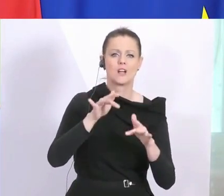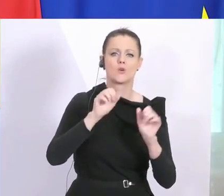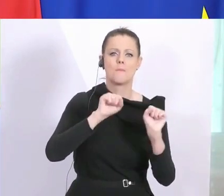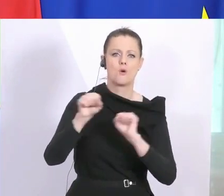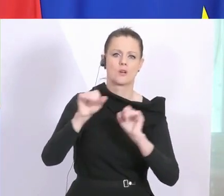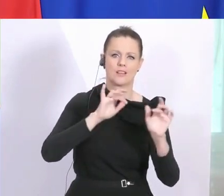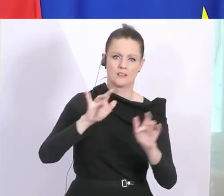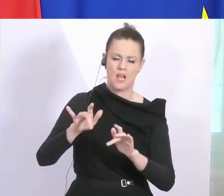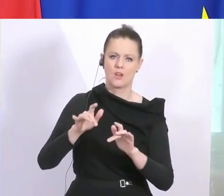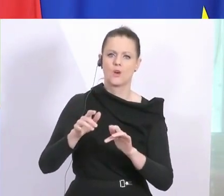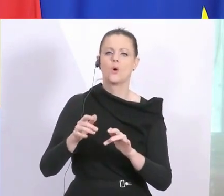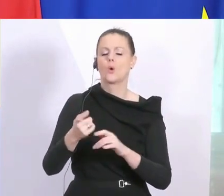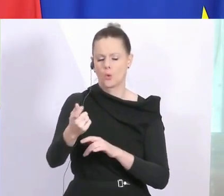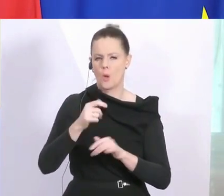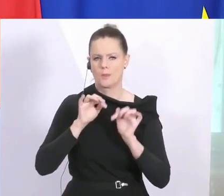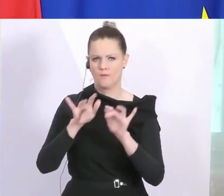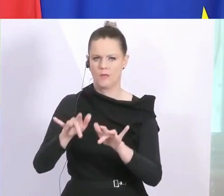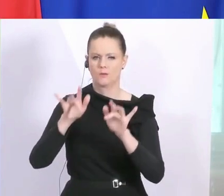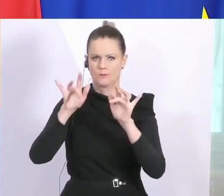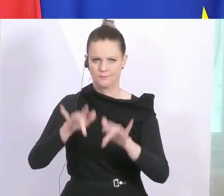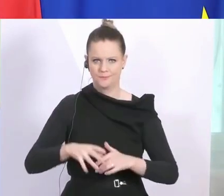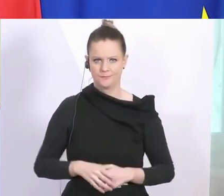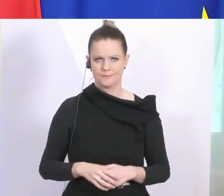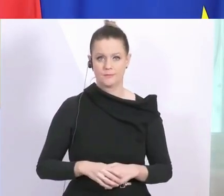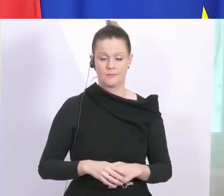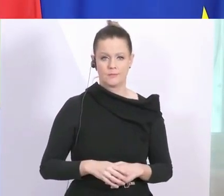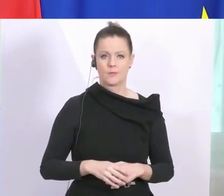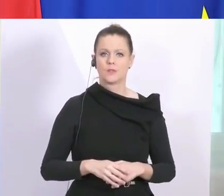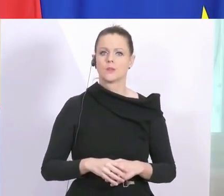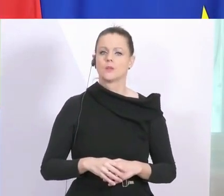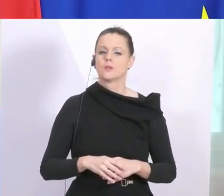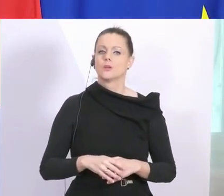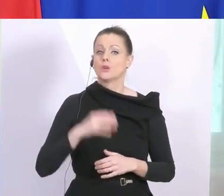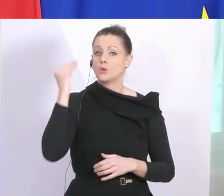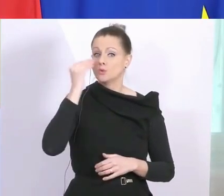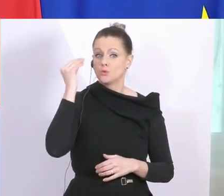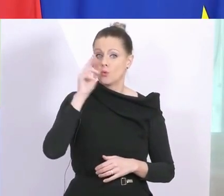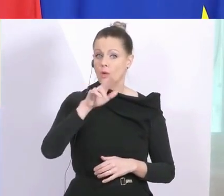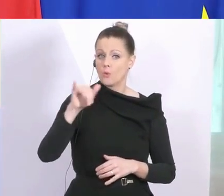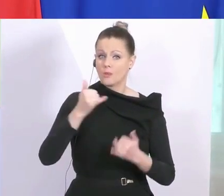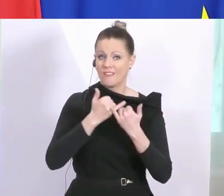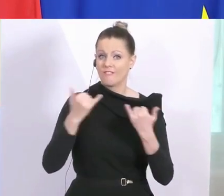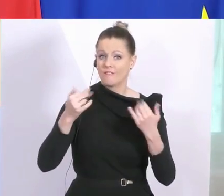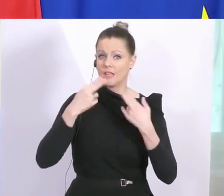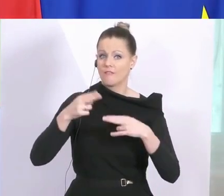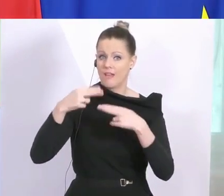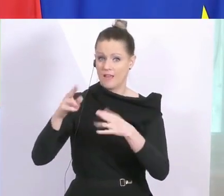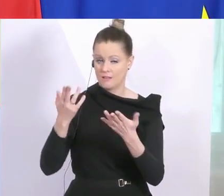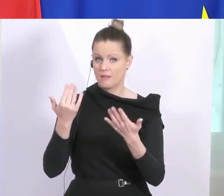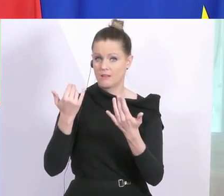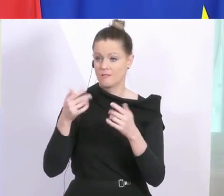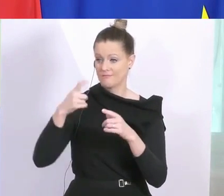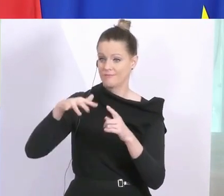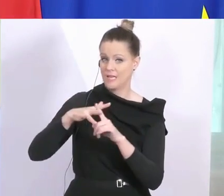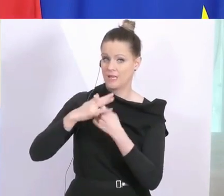auch Wirkung zeigen wird. Zweiter Punkt, wie geht es an Schulen und Universitäten weiter? Wir arbeiten natürlich auch in einem Team an der